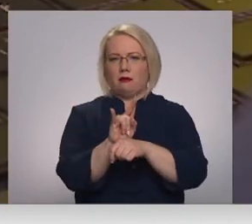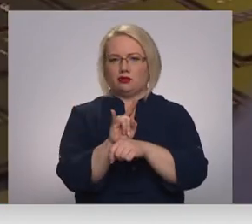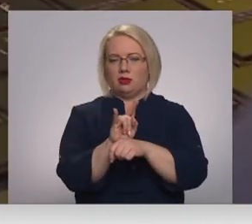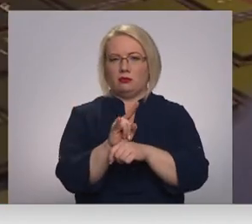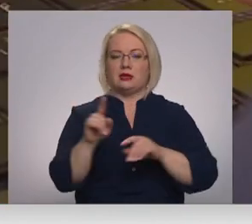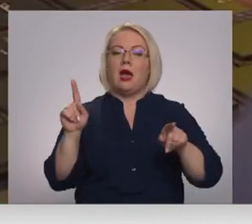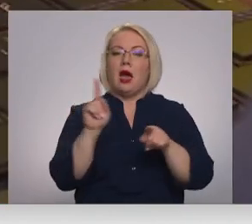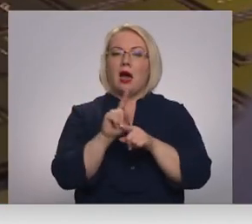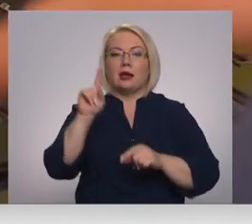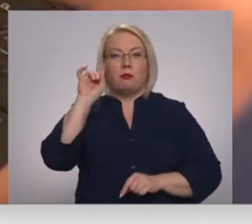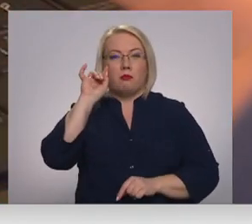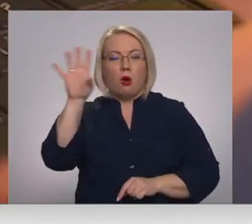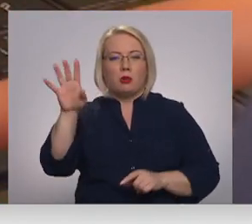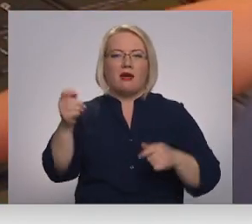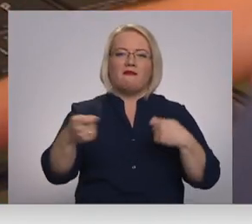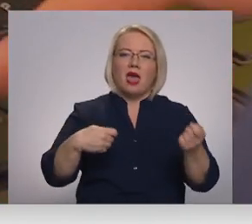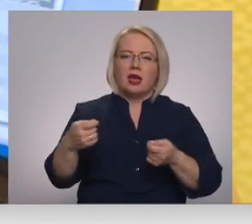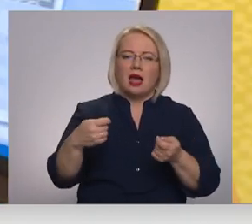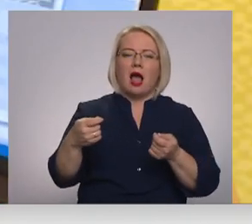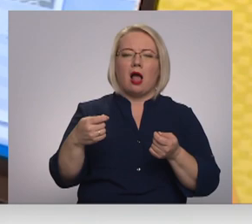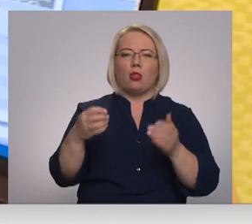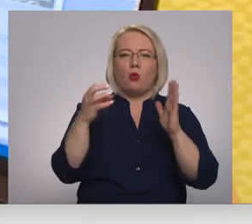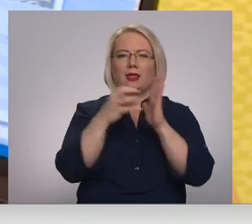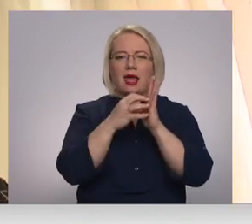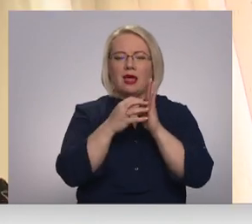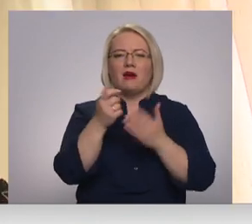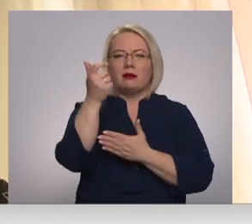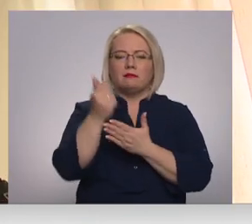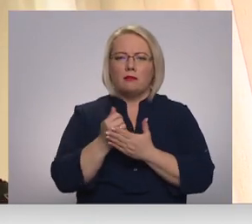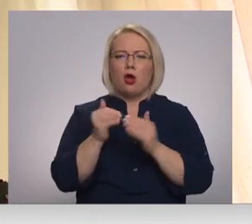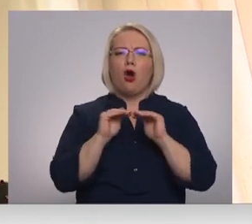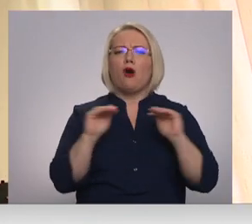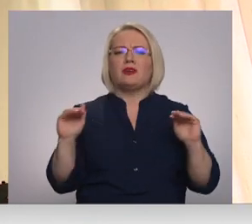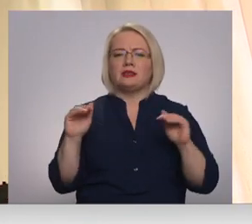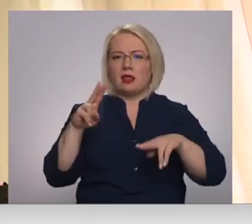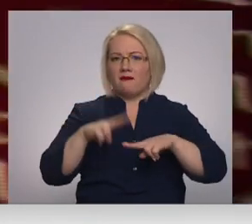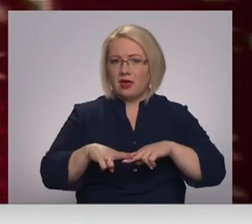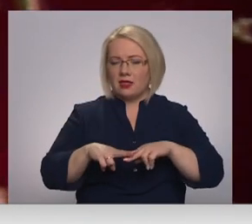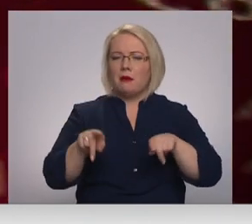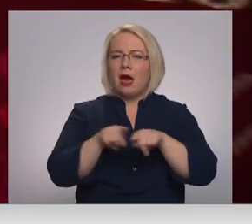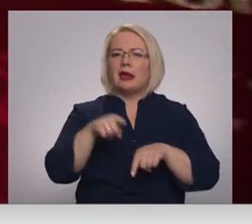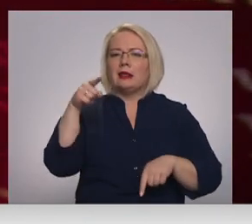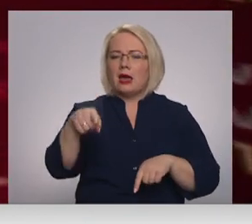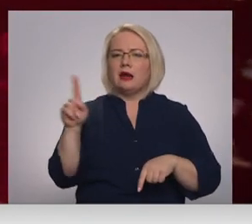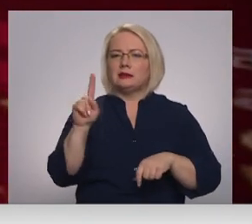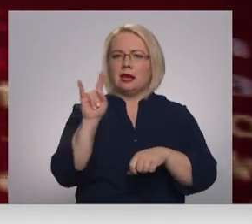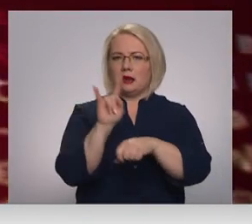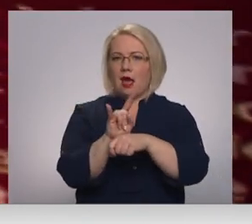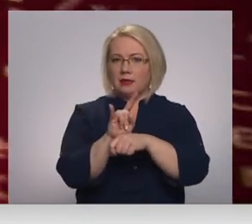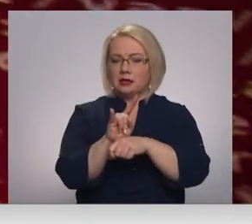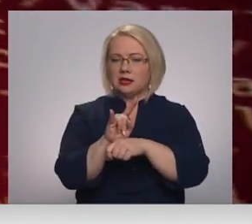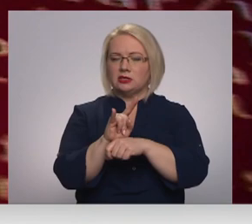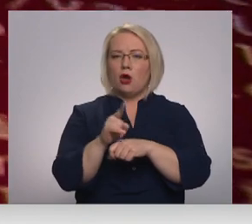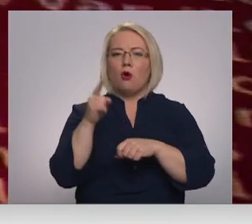Savukārt ar vienu populārākās veikalu lietotnes vajadzētu ielādēt tikai no oficiālajiem avotiem. Arī tās var būt krāpnieciskas. Un ievadot